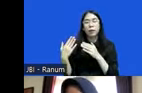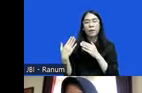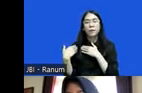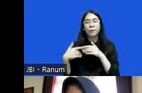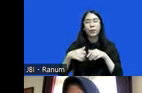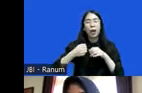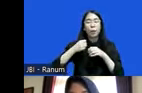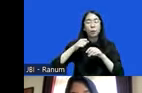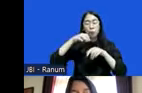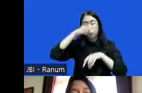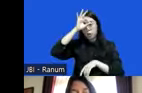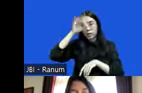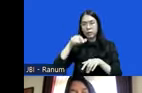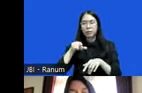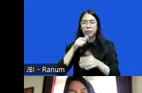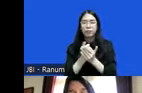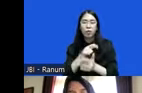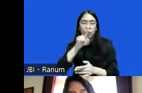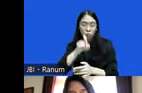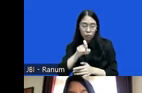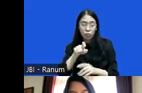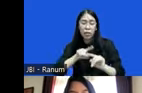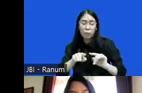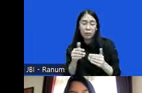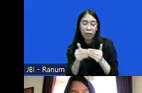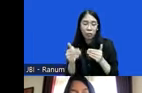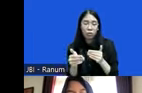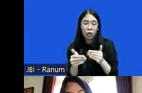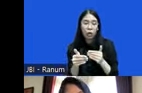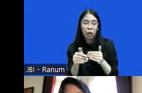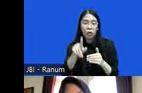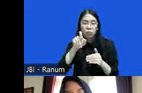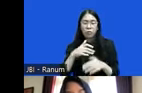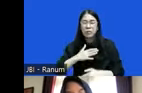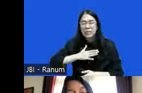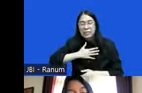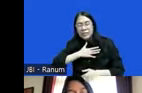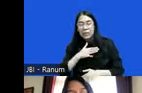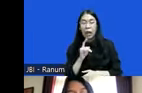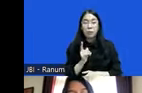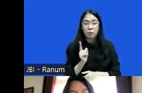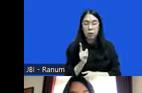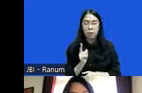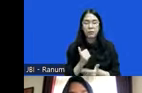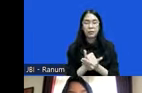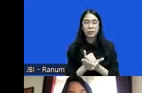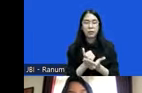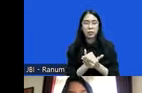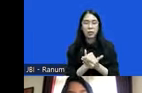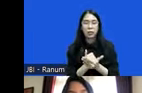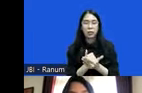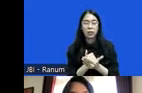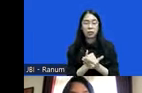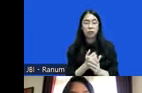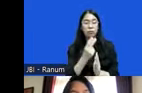jadi memang kita membutuhkan itu tapi apa yang kemudian menjadi kegelisahan tadi bahwa sebetulnya revisi